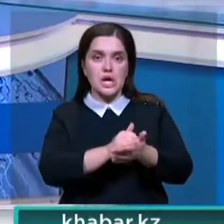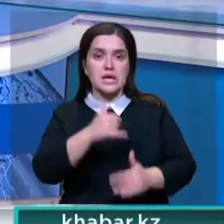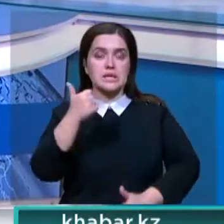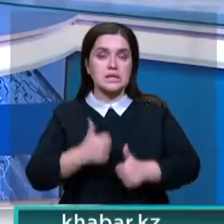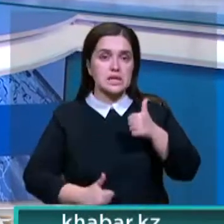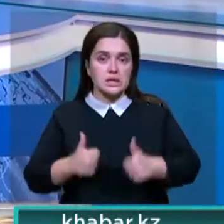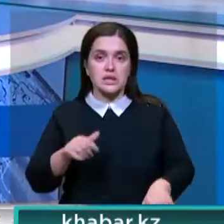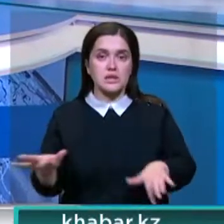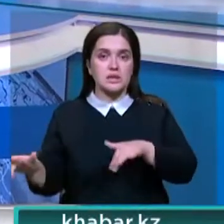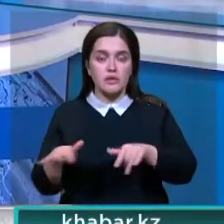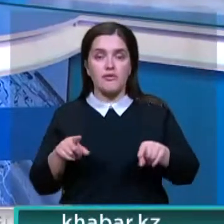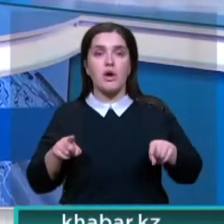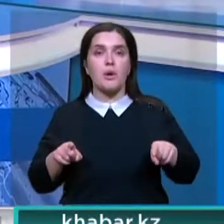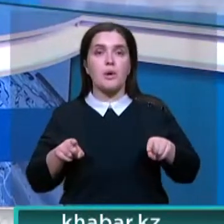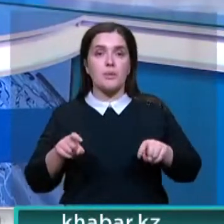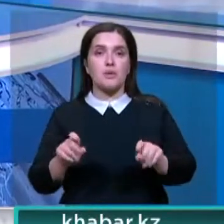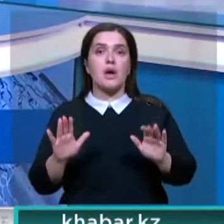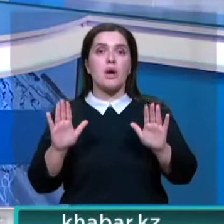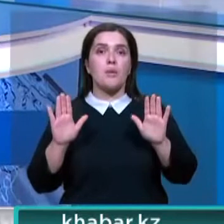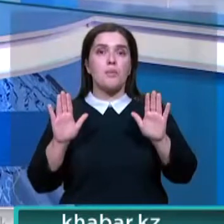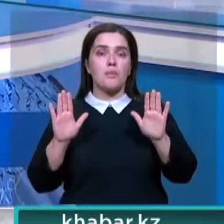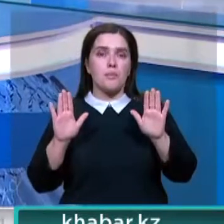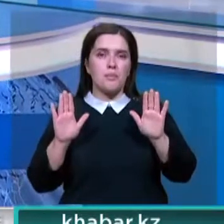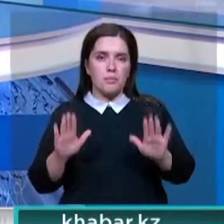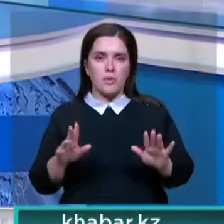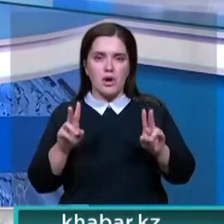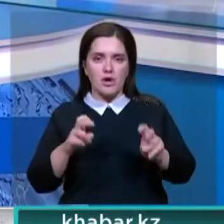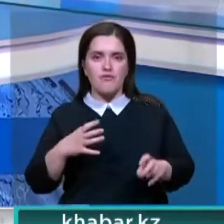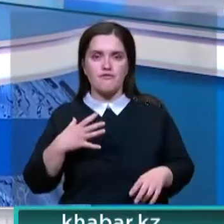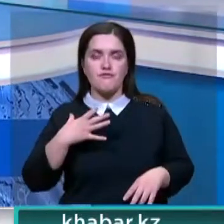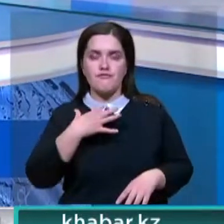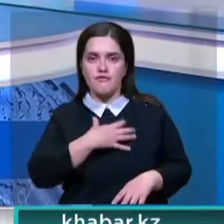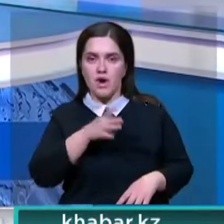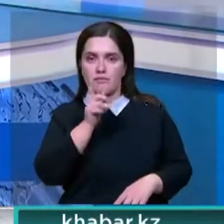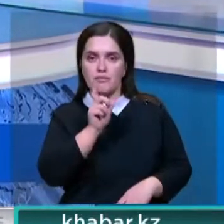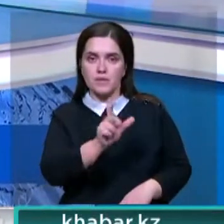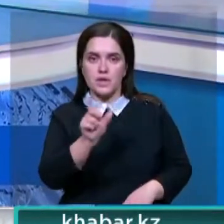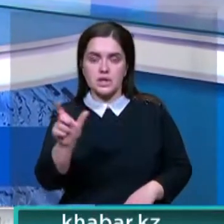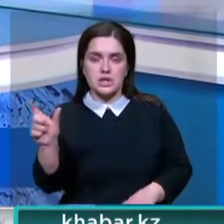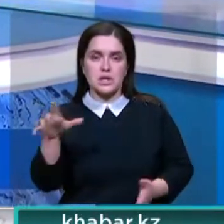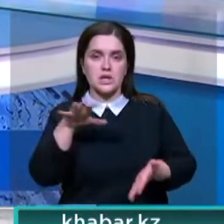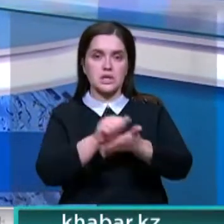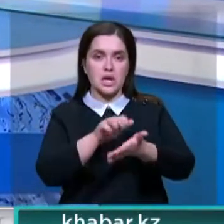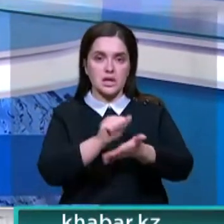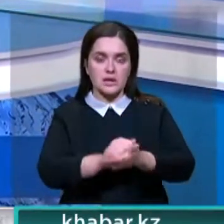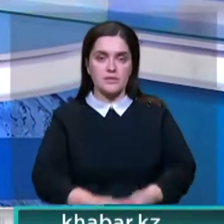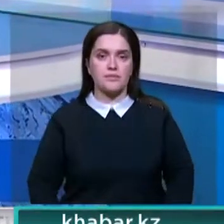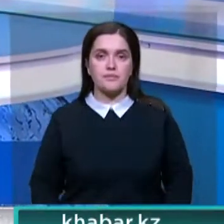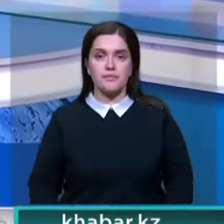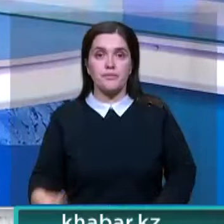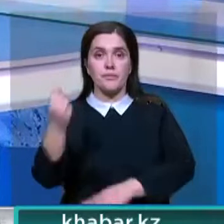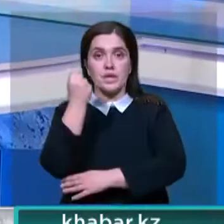приложении. Причем соревновательный процесс в забегах лишь номинален. Важна периодичность занятий.